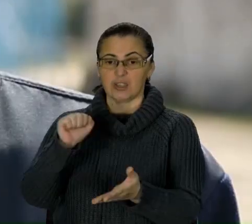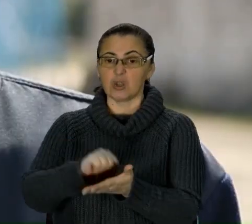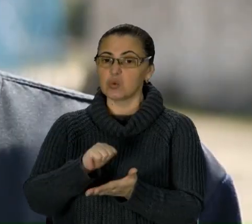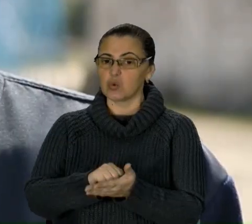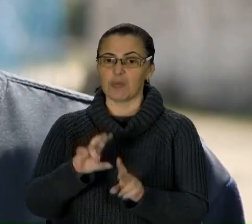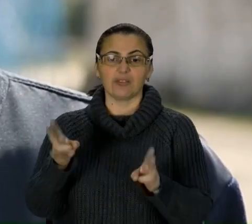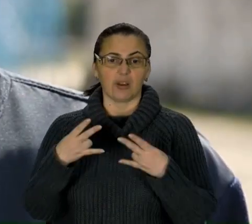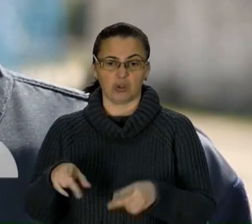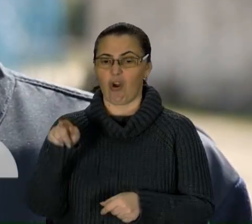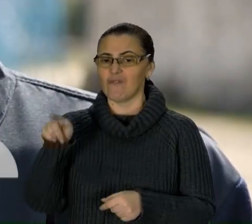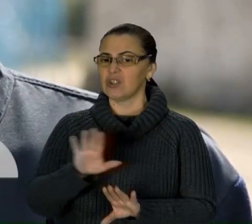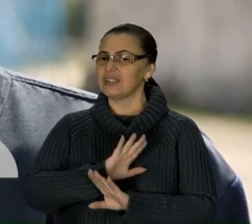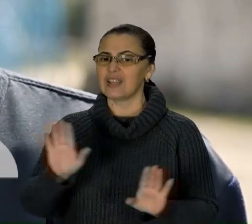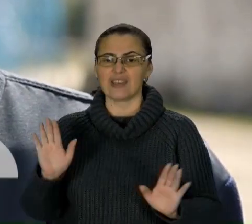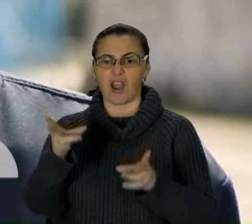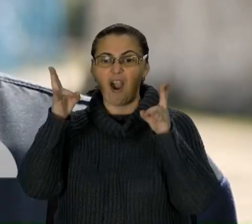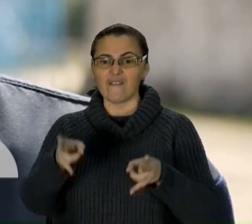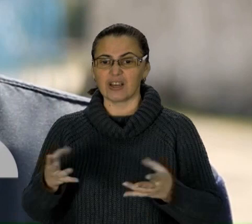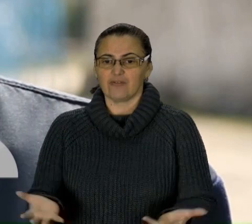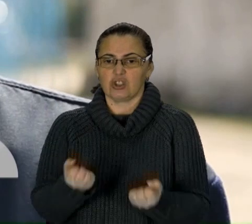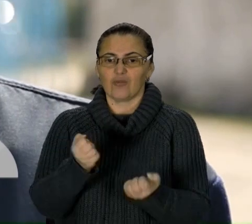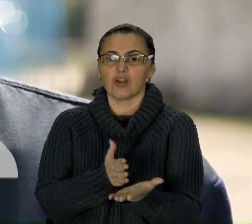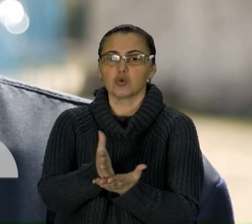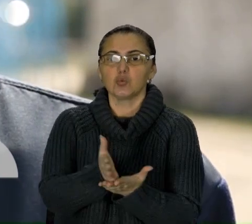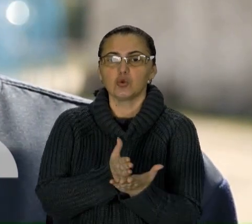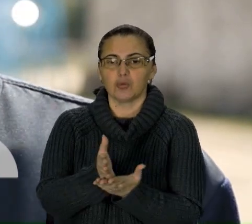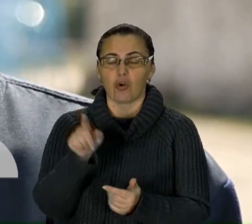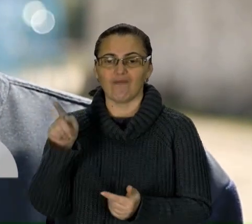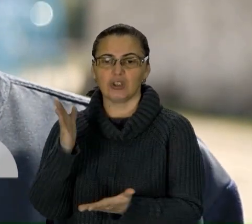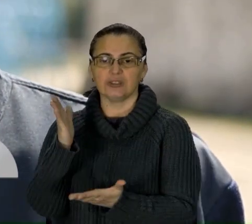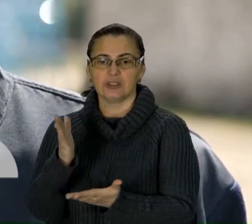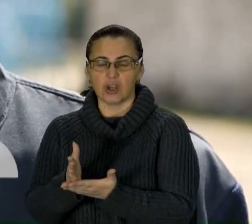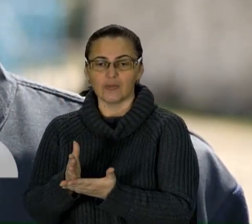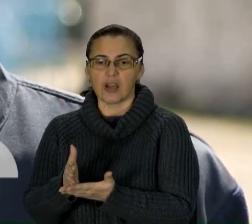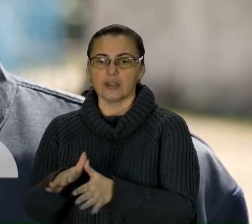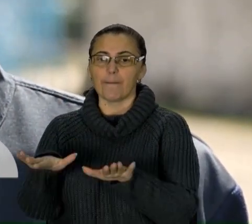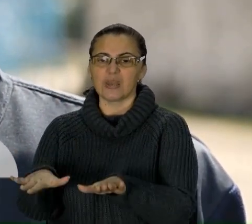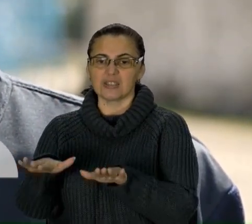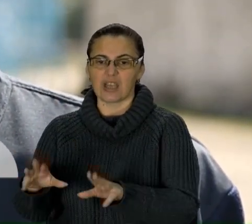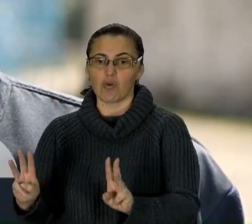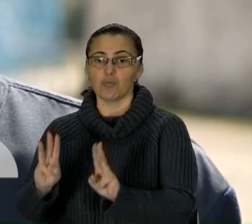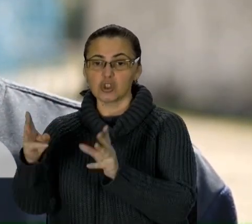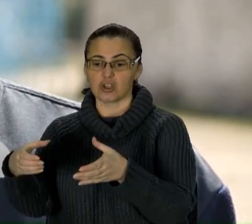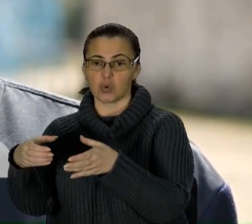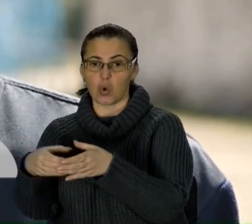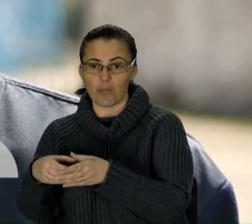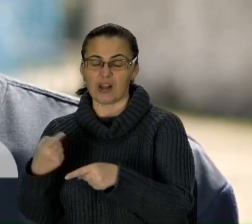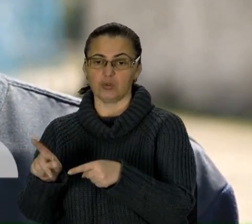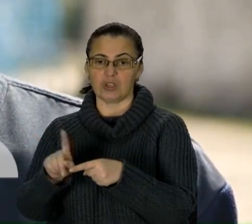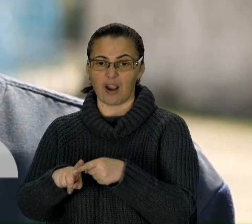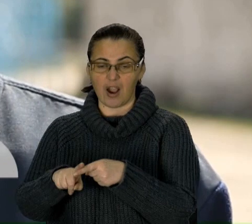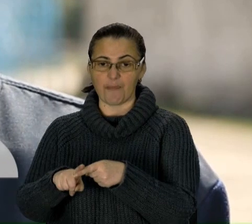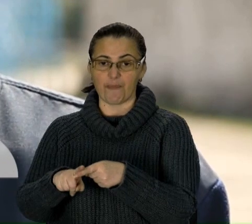Вони не являються аврійно-рятувальною службою. Вони являються місцевою пожежною командою, яка